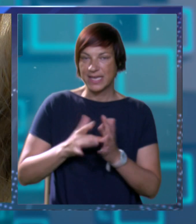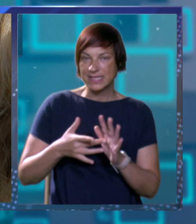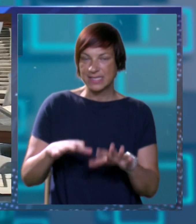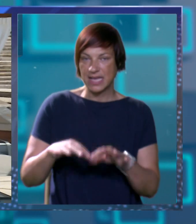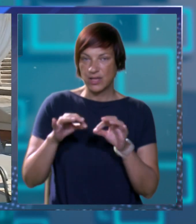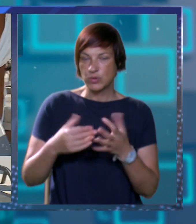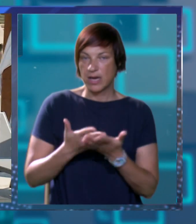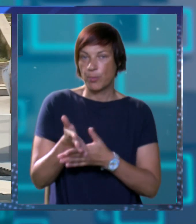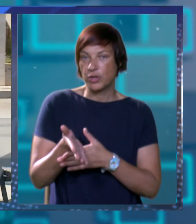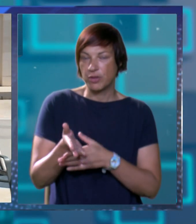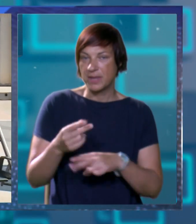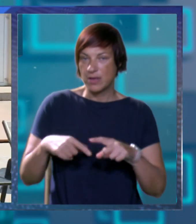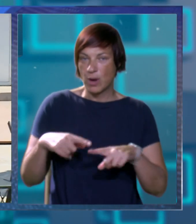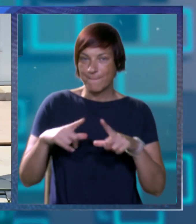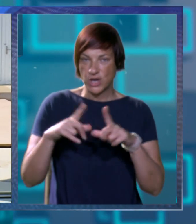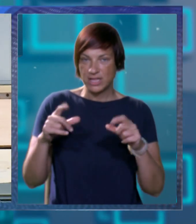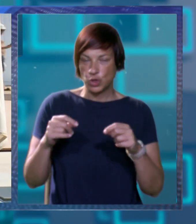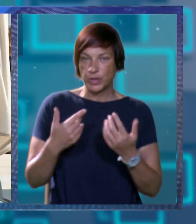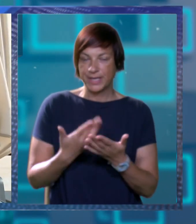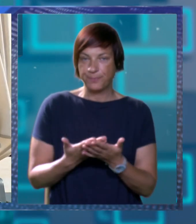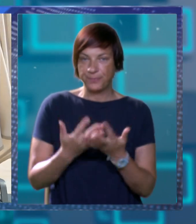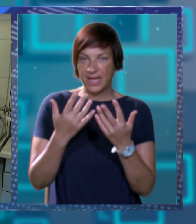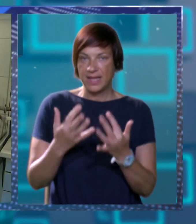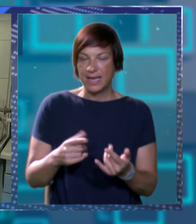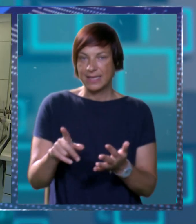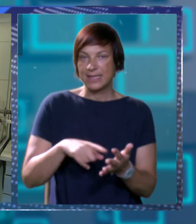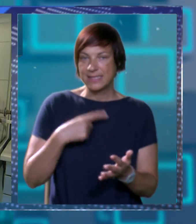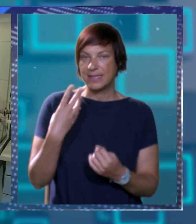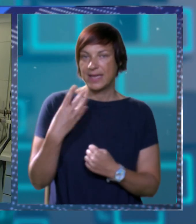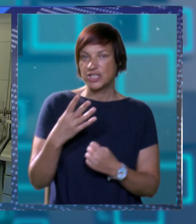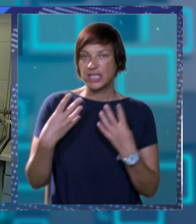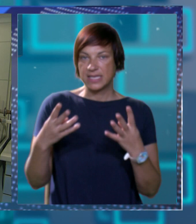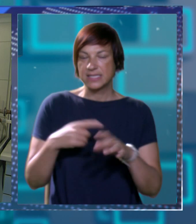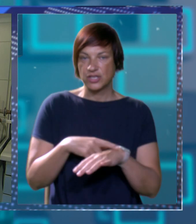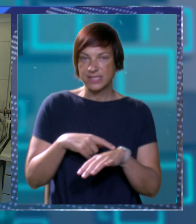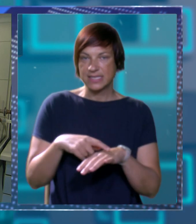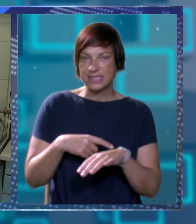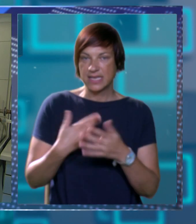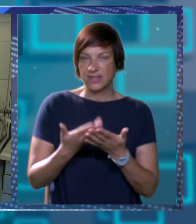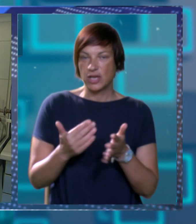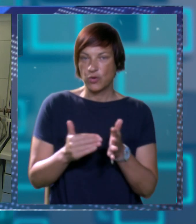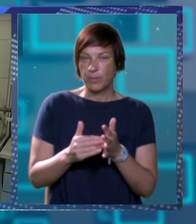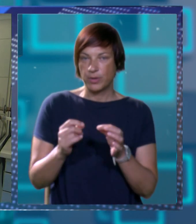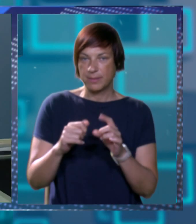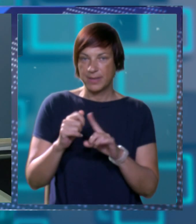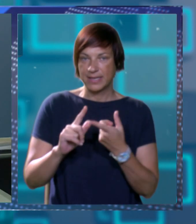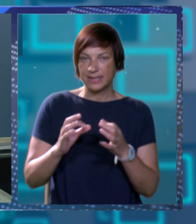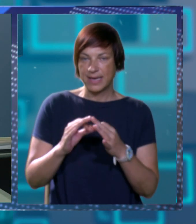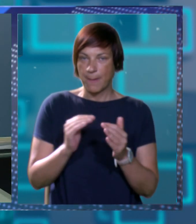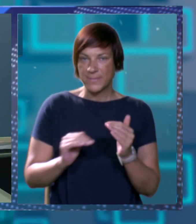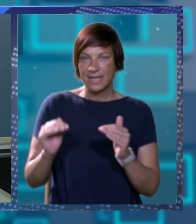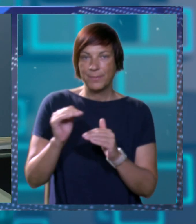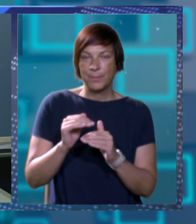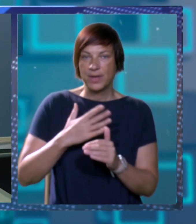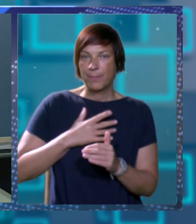a cijeli uzorak potom ide u laboratoriji. Analiza traje 48 sati jer je toliko potrebno bakterijama da bi